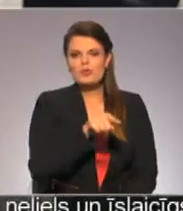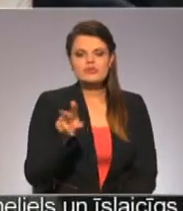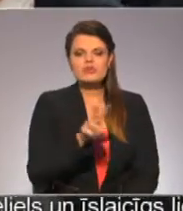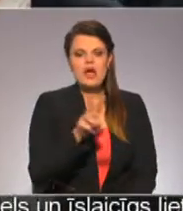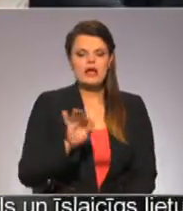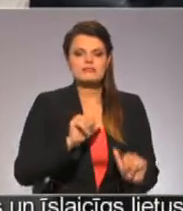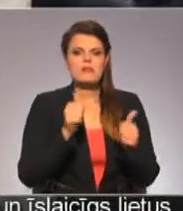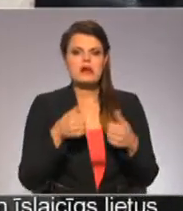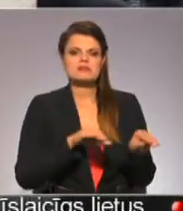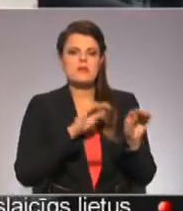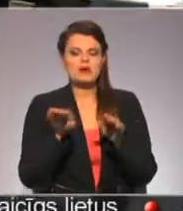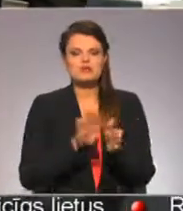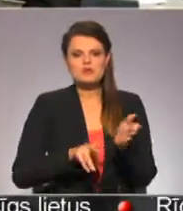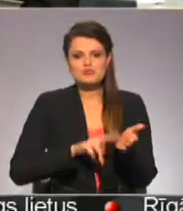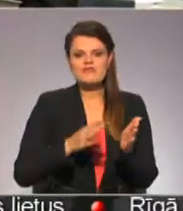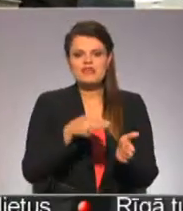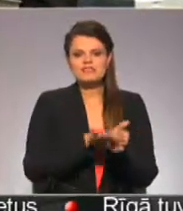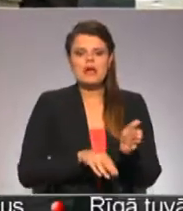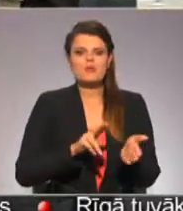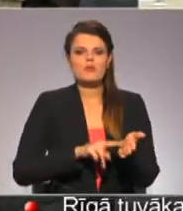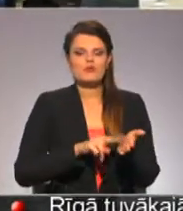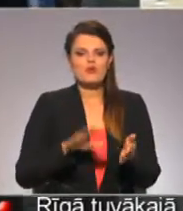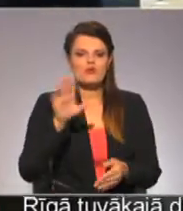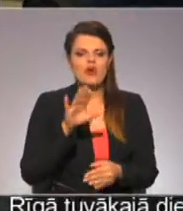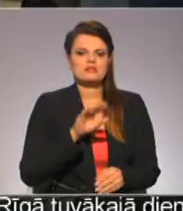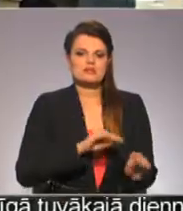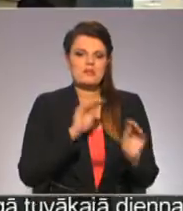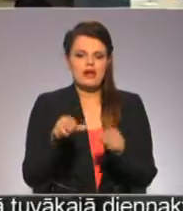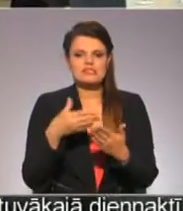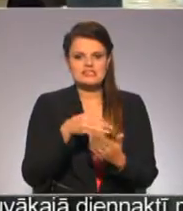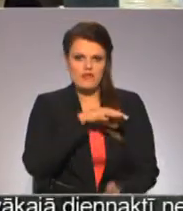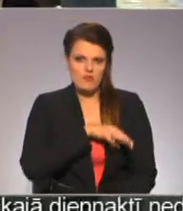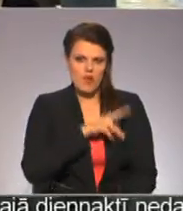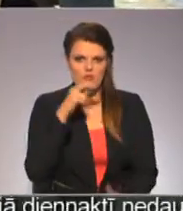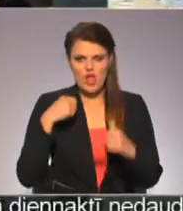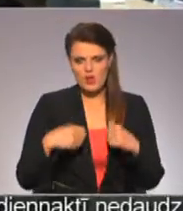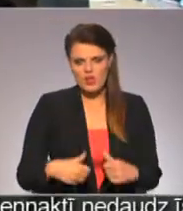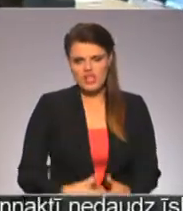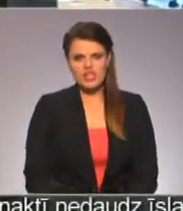pārceļos bez nodokļu vai zemu nodokļu valstī. Lodita Krenbēga, Ingus Graudiņš, Latvijas televīzija.